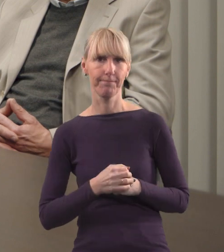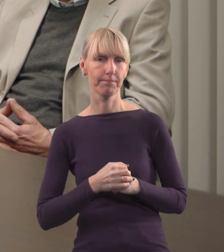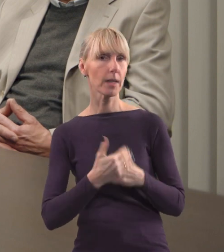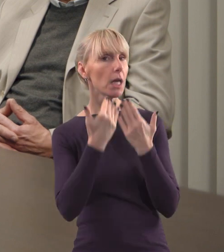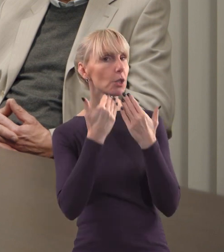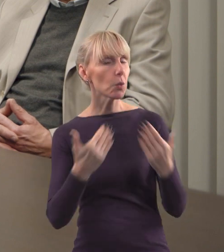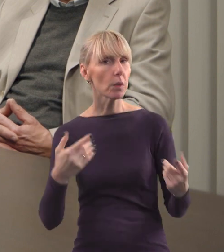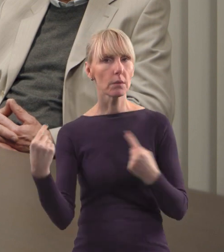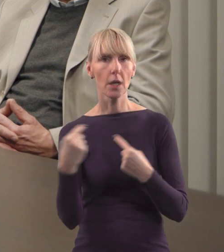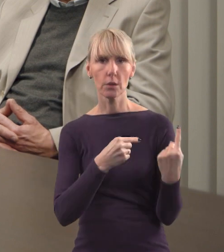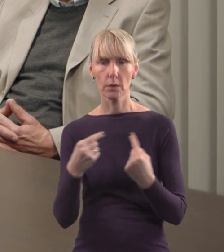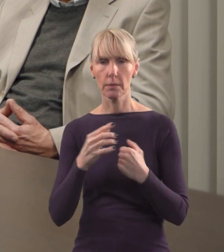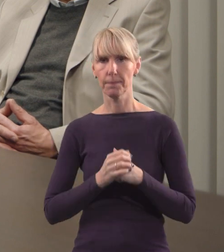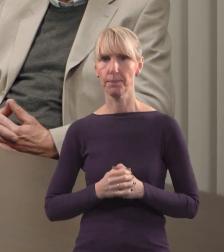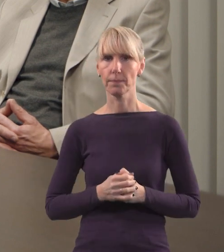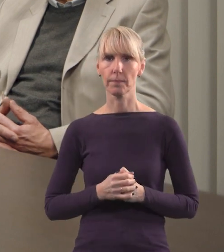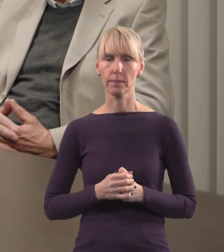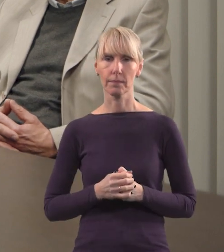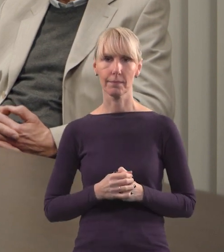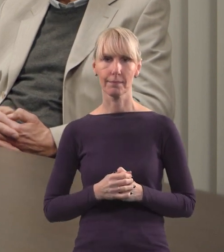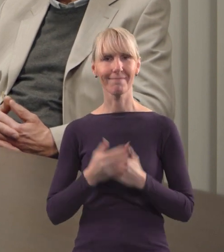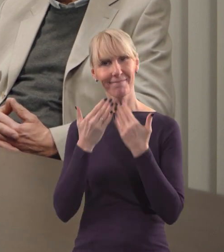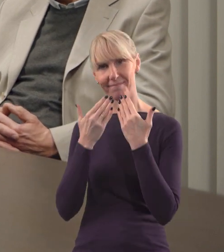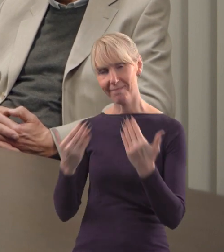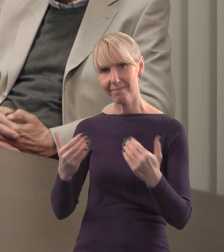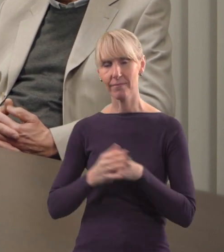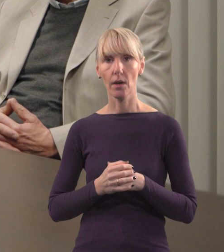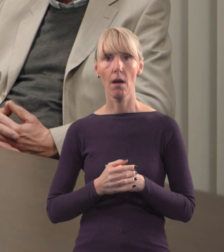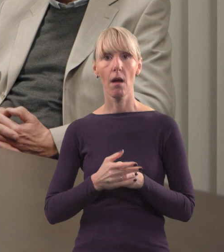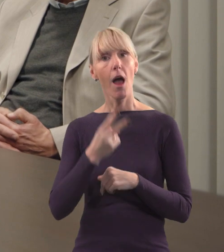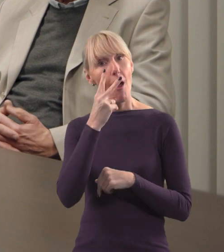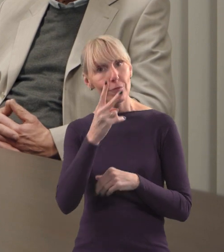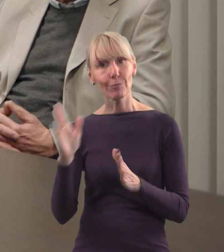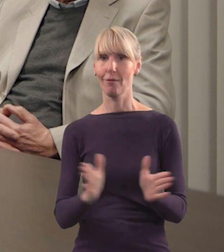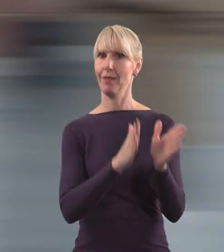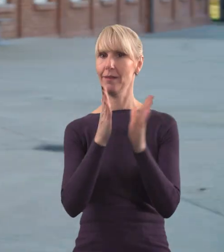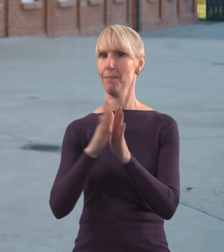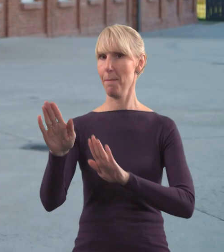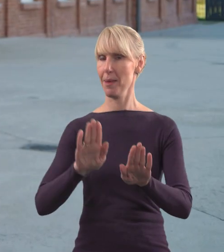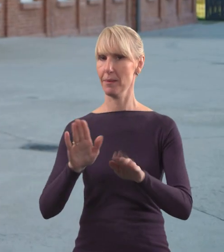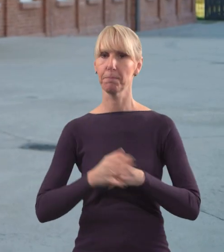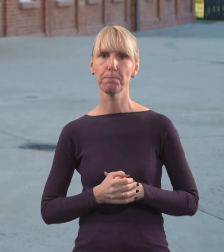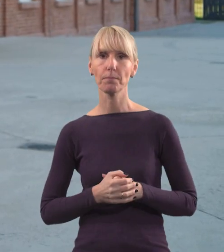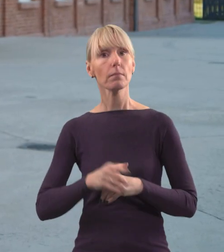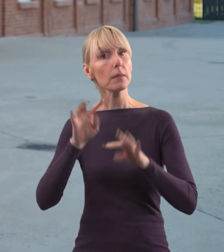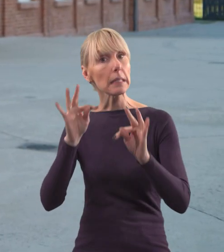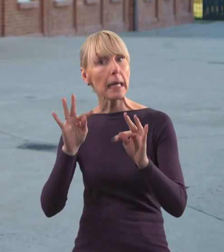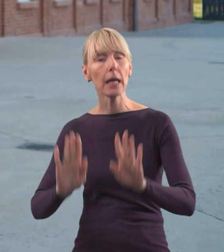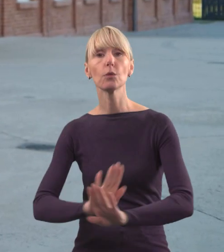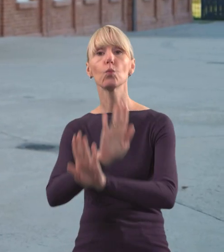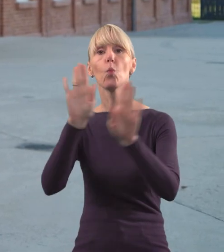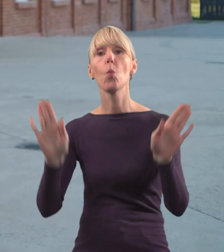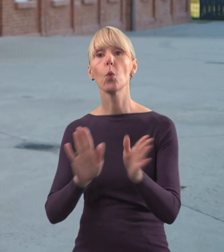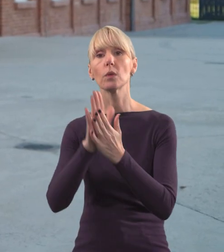za rozmowę, za spotkanie, za poświęcony czas. Dziękuję bardzo. A z Wami widzimy się w kolejnym miejscu. Jesteśmy w Muzeum Historycznym